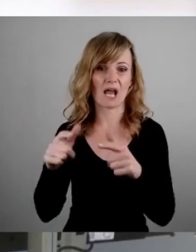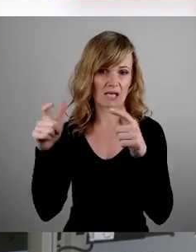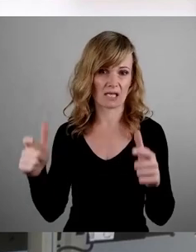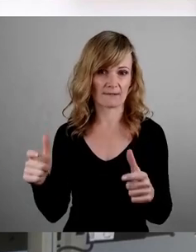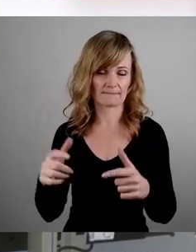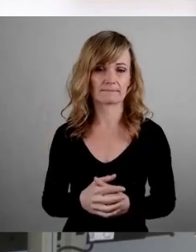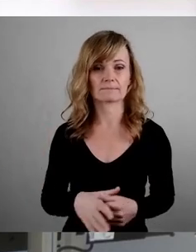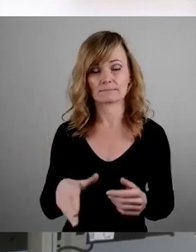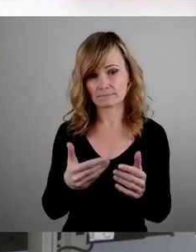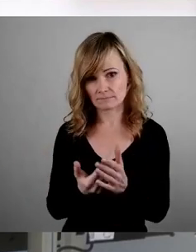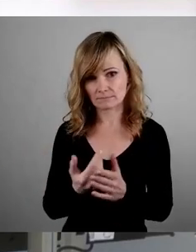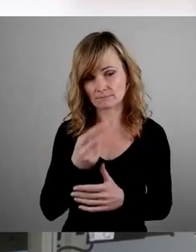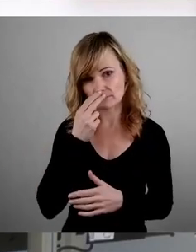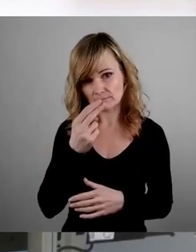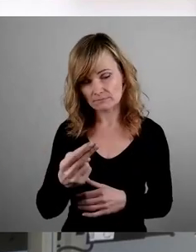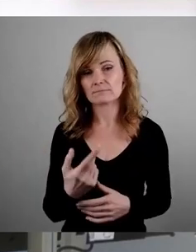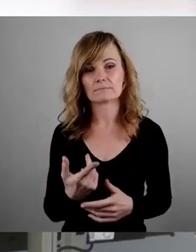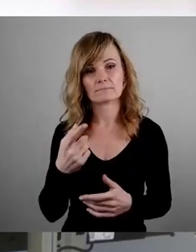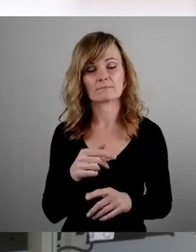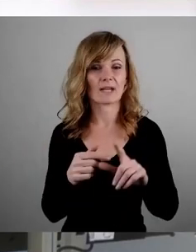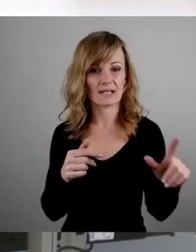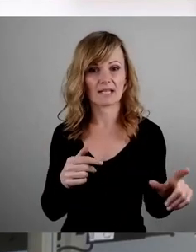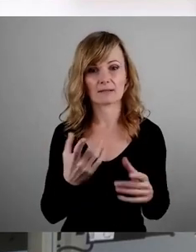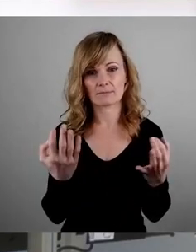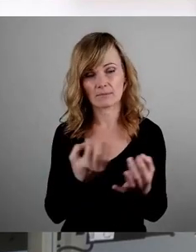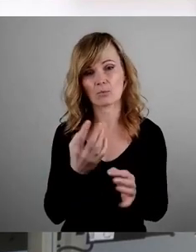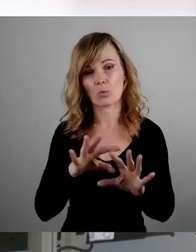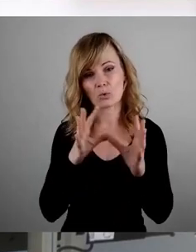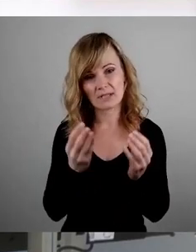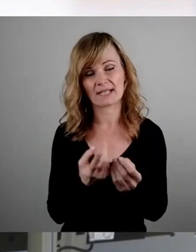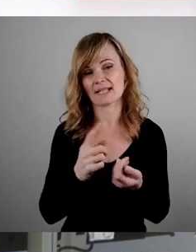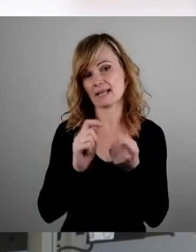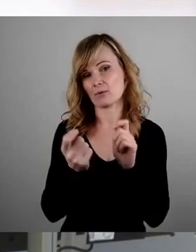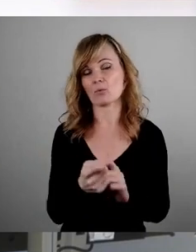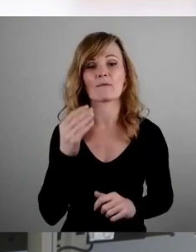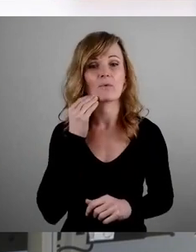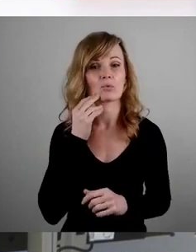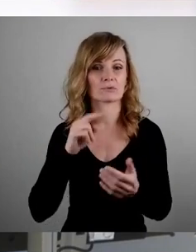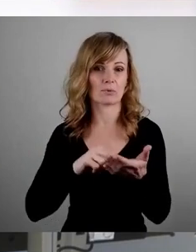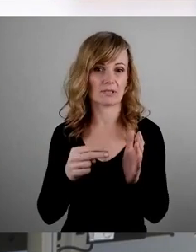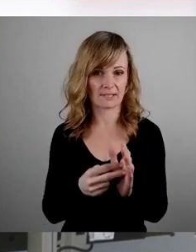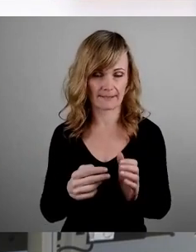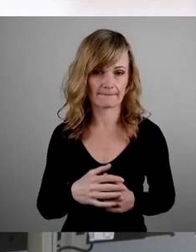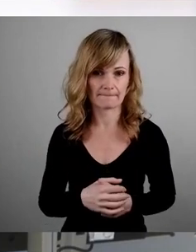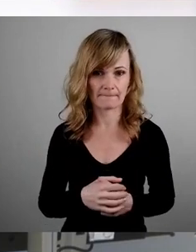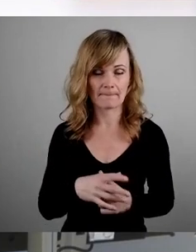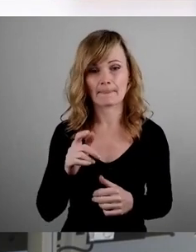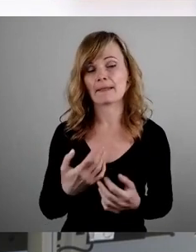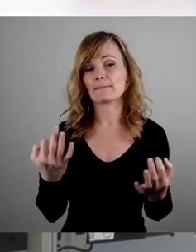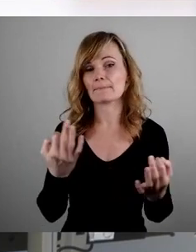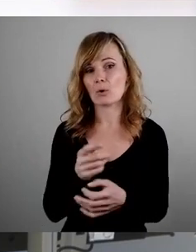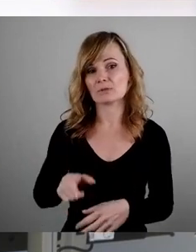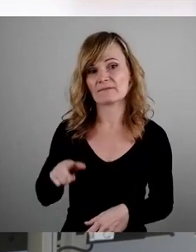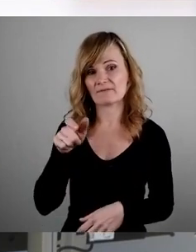der Fraktion Die Linke eine ganz grundlegende Änderung in der Wohnungspolitik. Es braucht Investitionen in die Schaffung